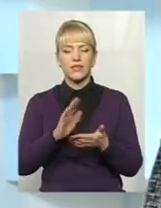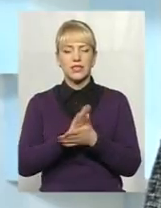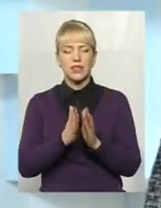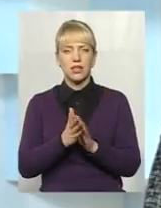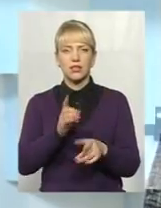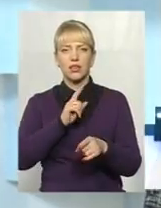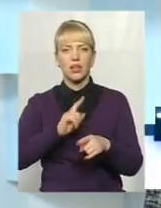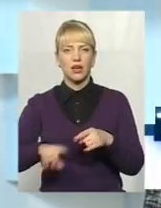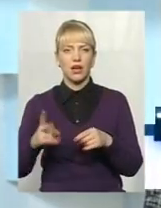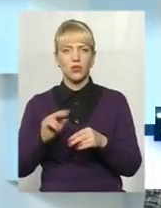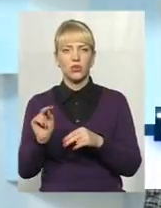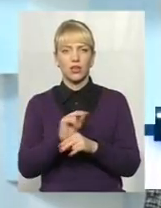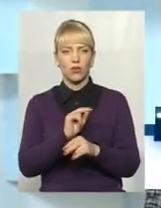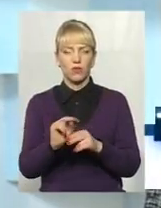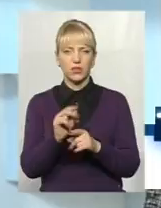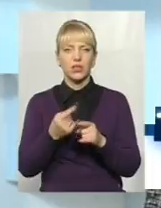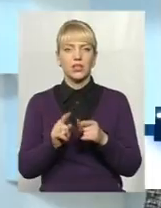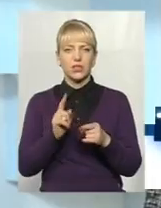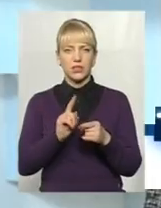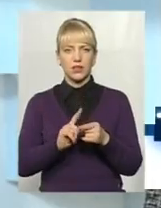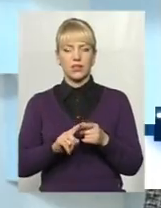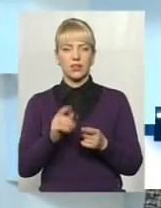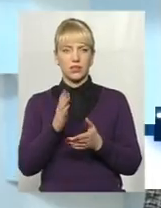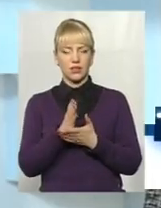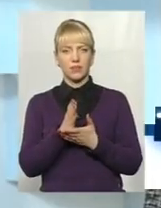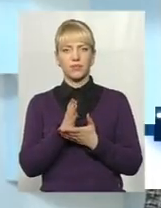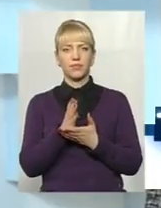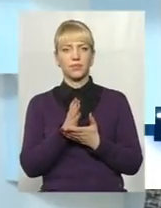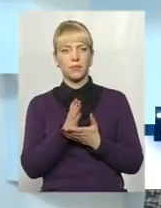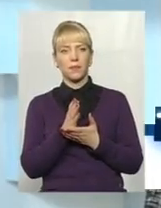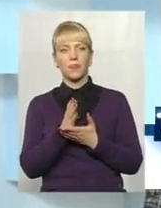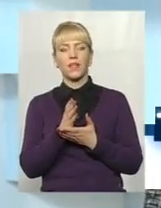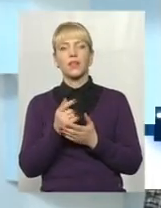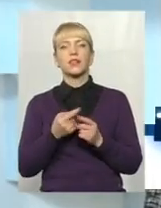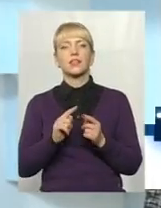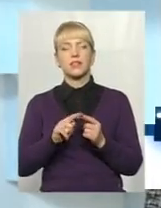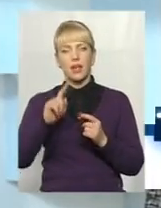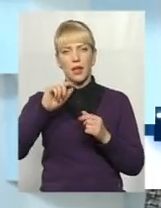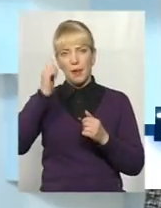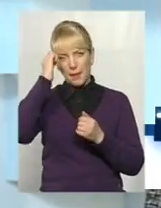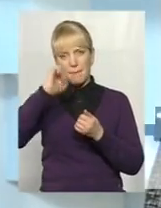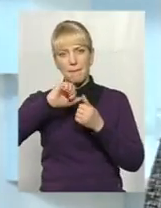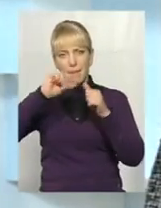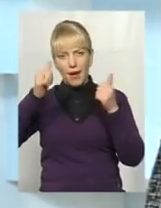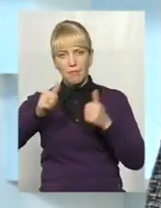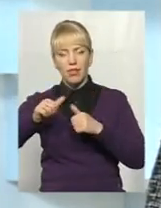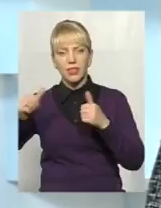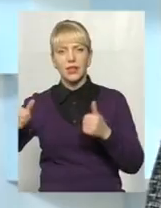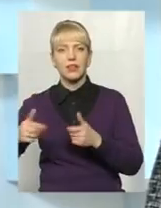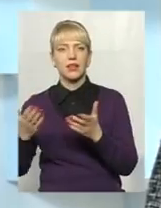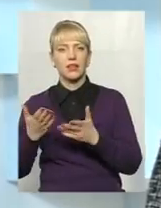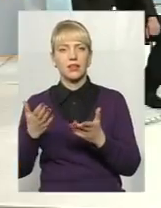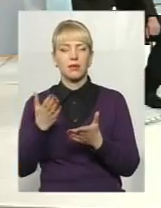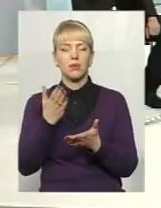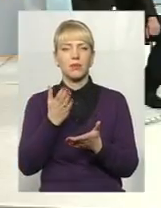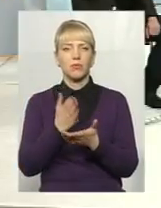реагування. Це і Кушнівська Тобто це пам'ятки національного значення? і національного значення, ті, які перебувають